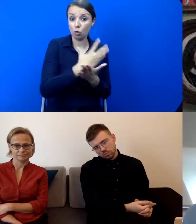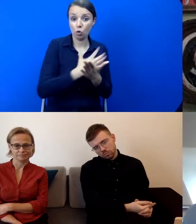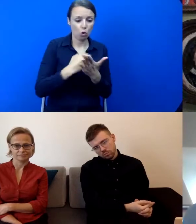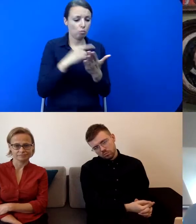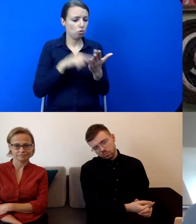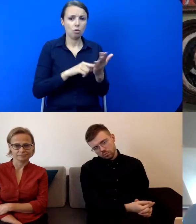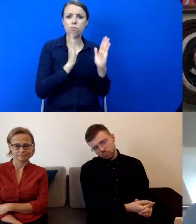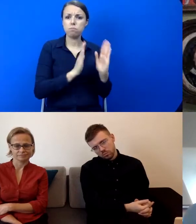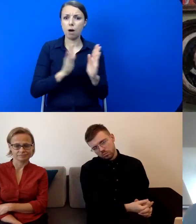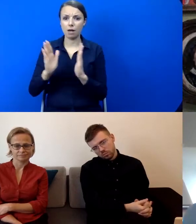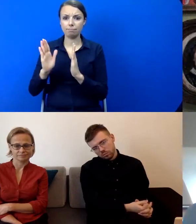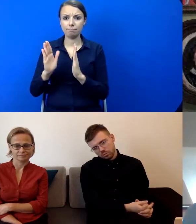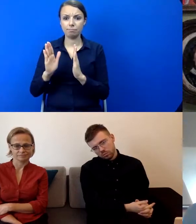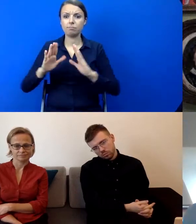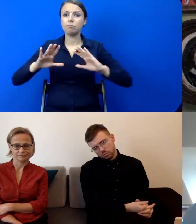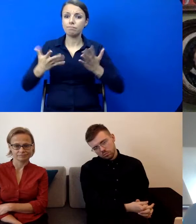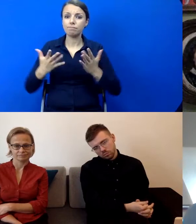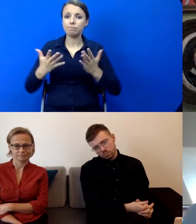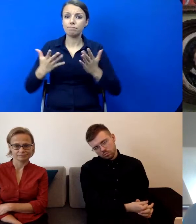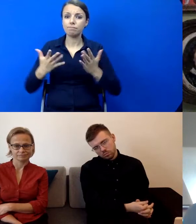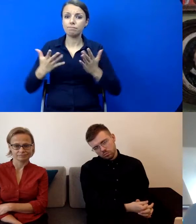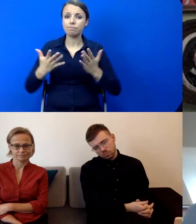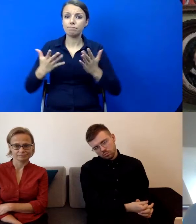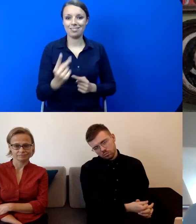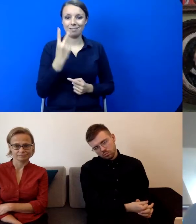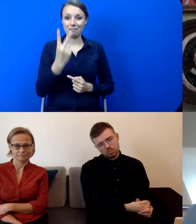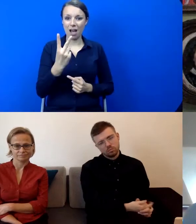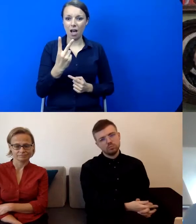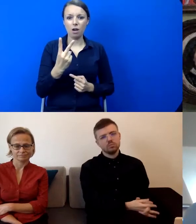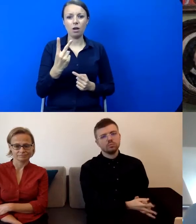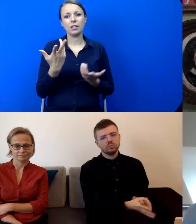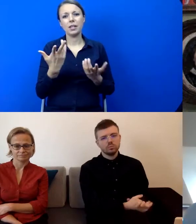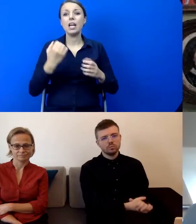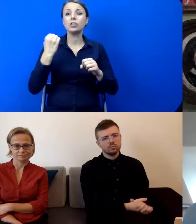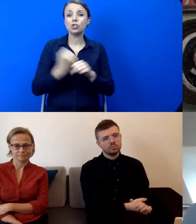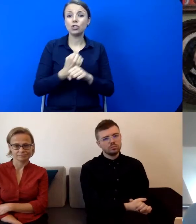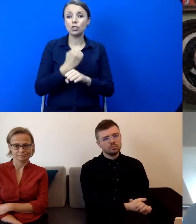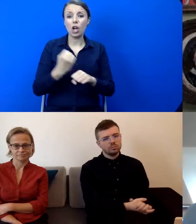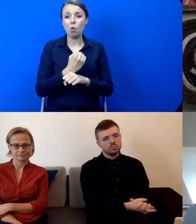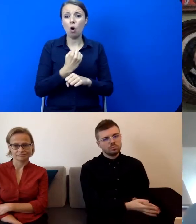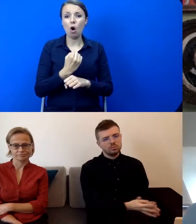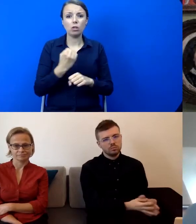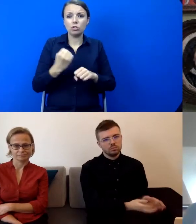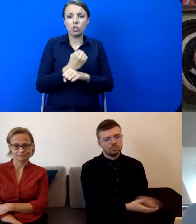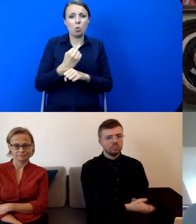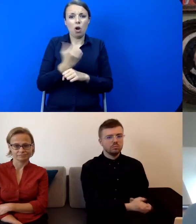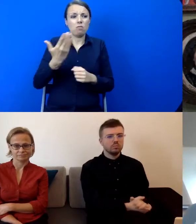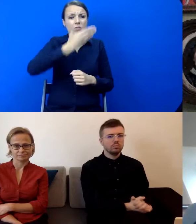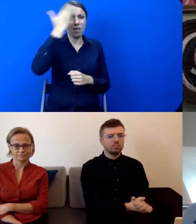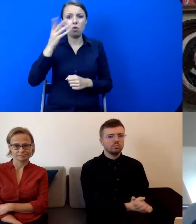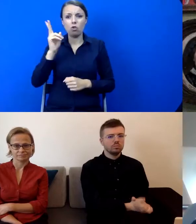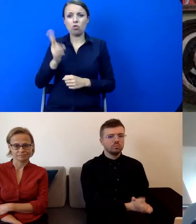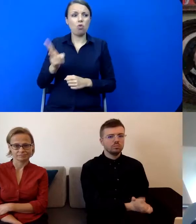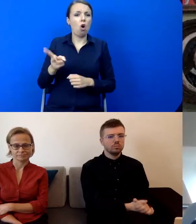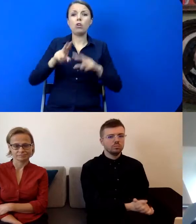Zorganizowano ze dwa jakieś takie sprzedaże właściwie takich dzieł, właściwie można powiedzieć osieroconych, no, które były w żaden